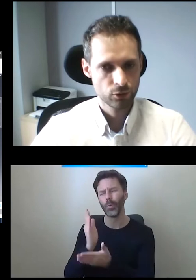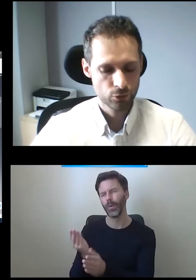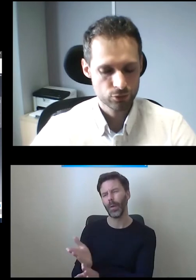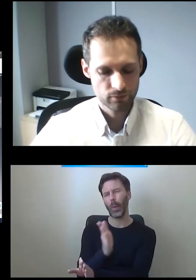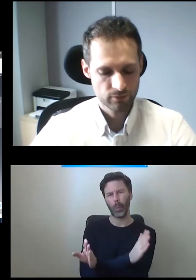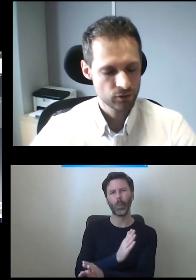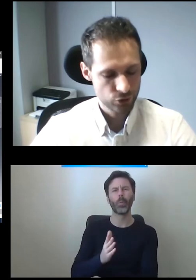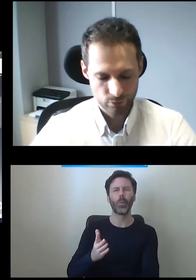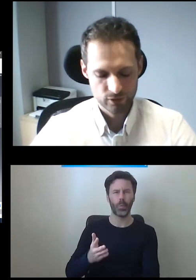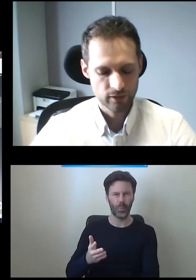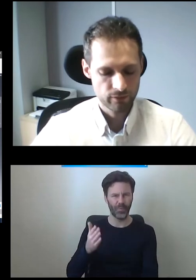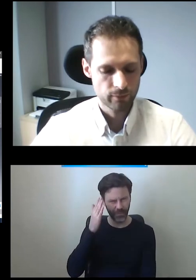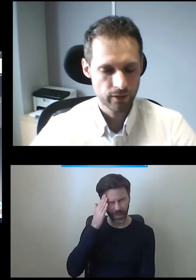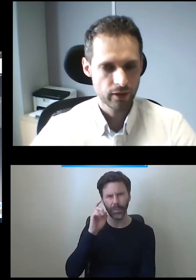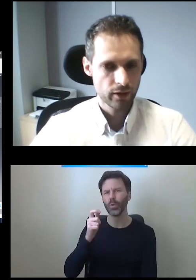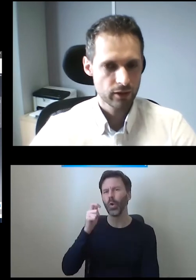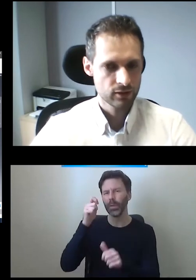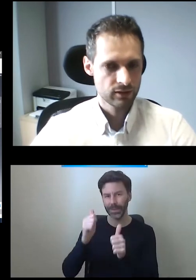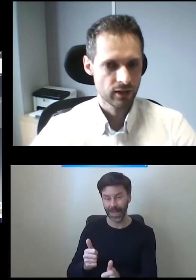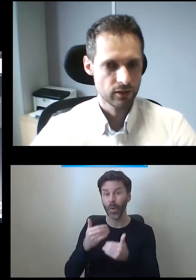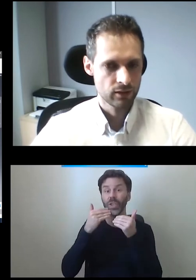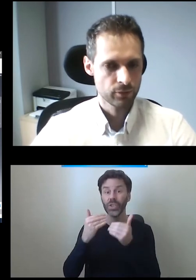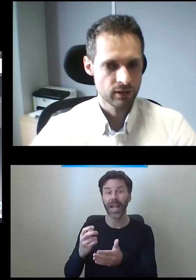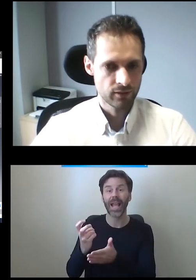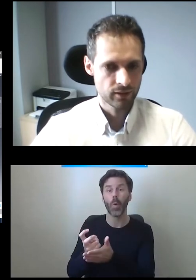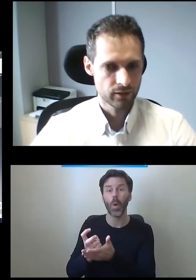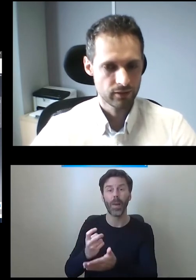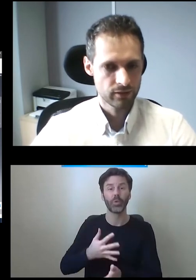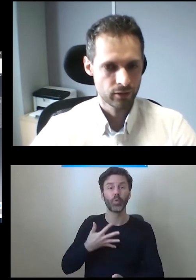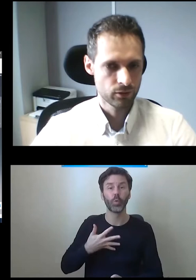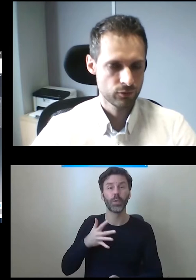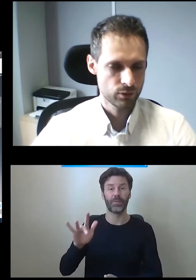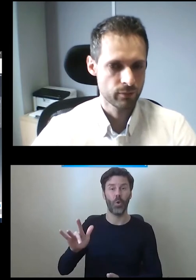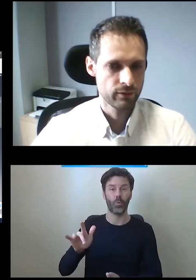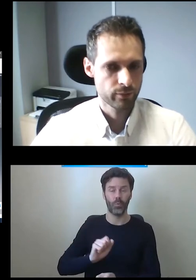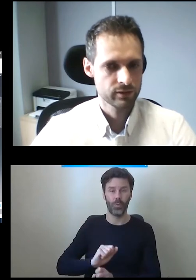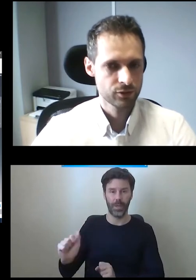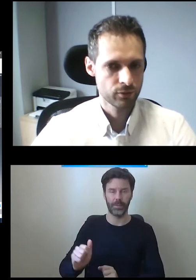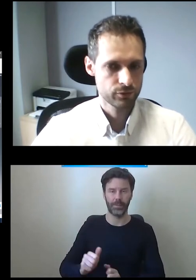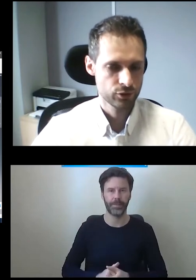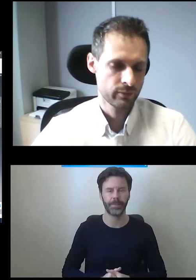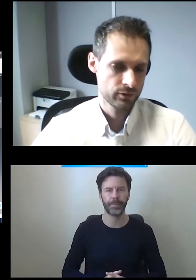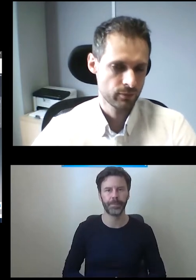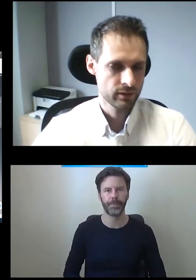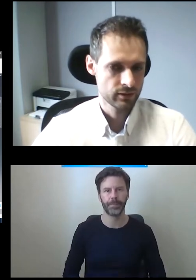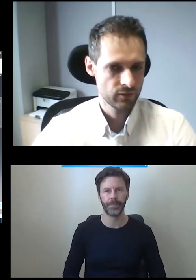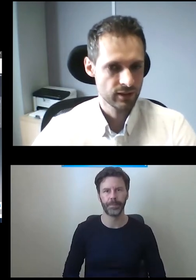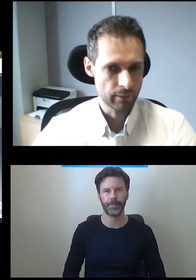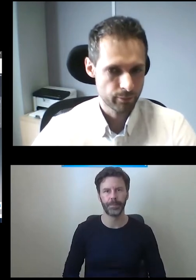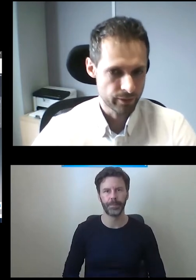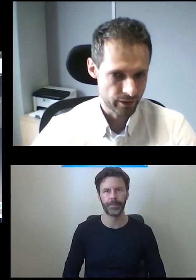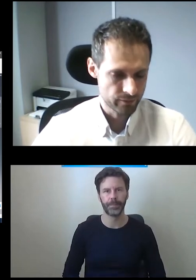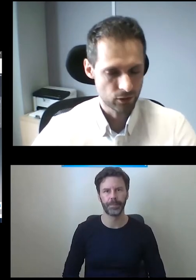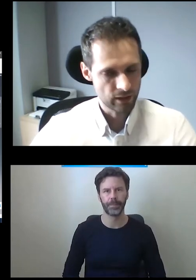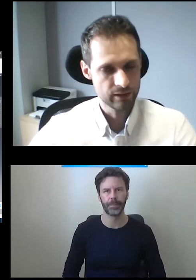z windą, tylko już w 90% wiemy, co jest nie tak i na podstawie tego już wysyłamy informacje, co ma ten serwis